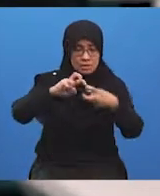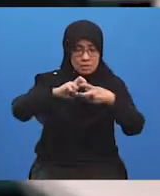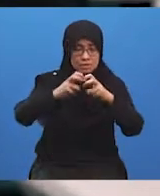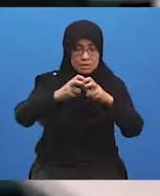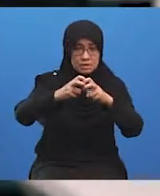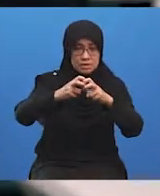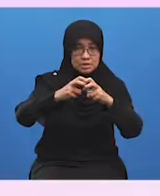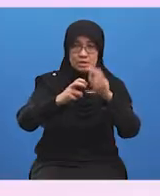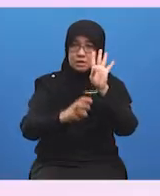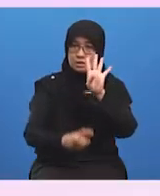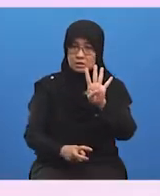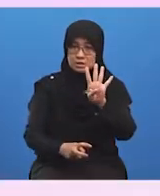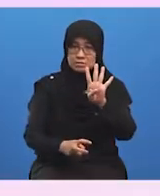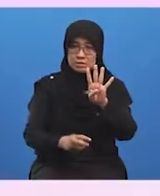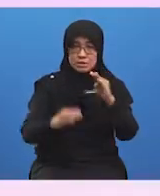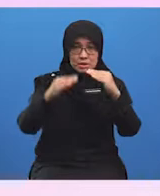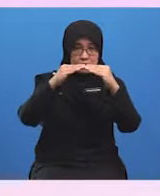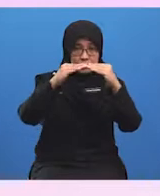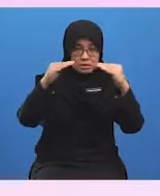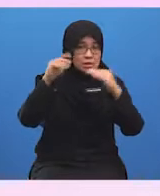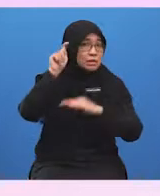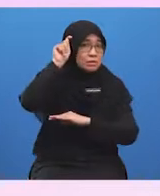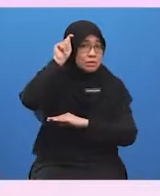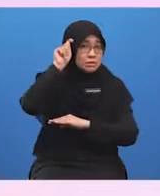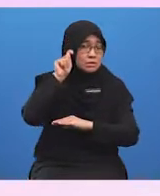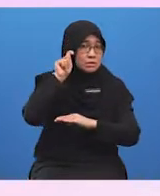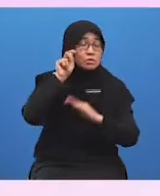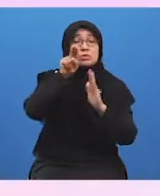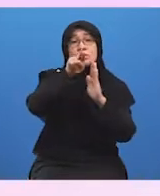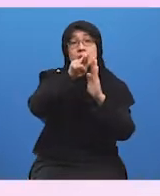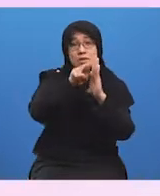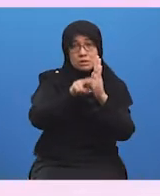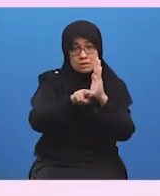PKS ialah tahap penggunaan teknologi yang rendah.